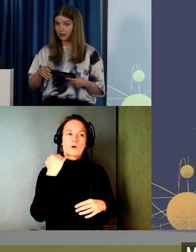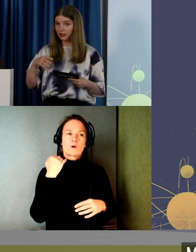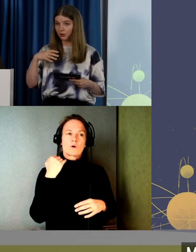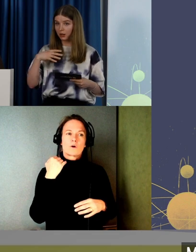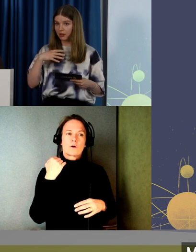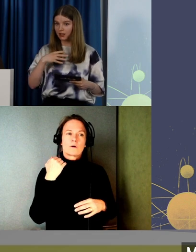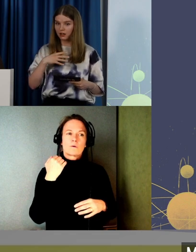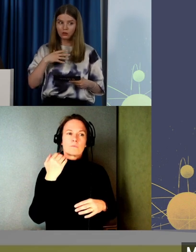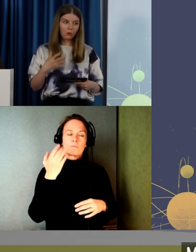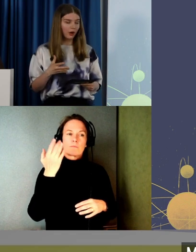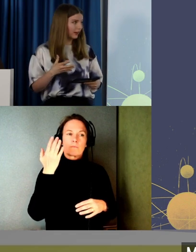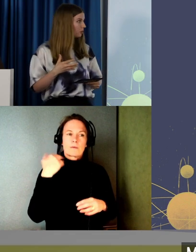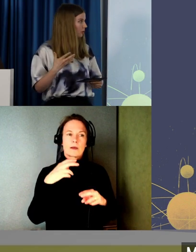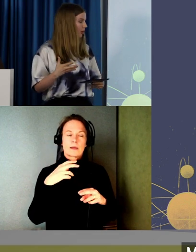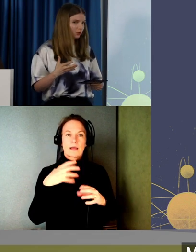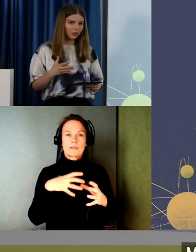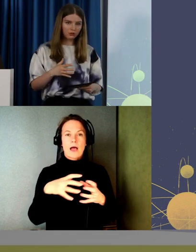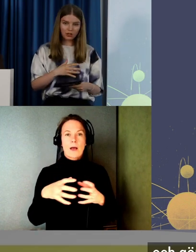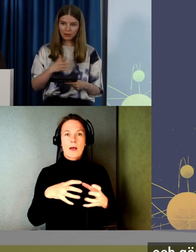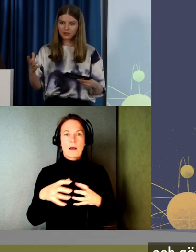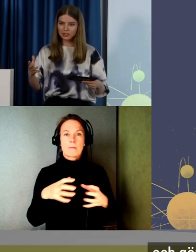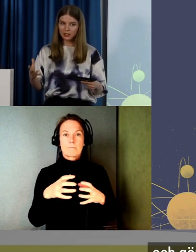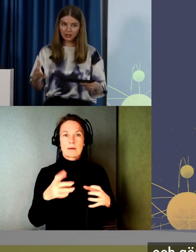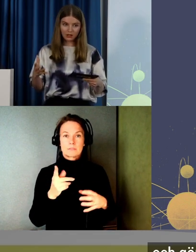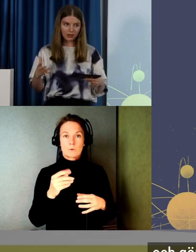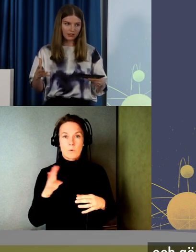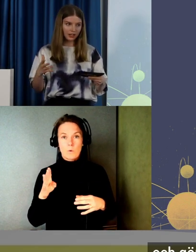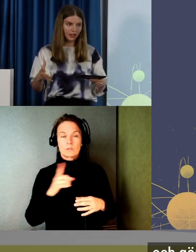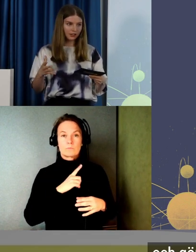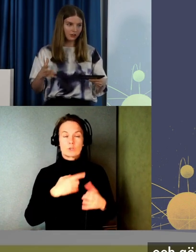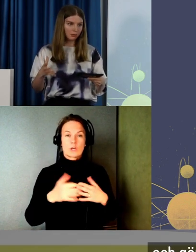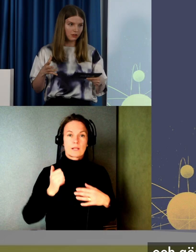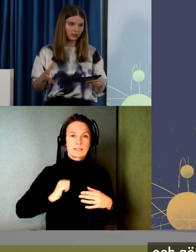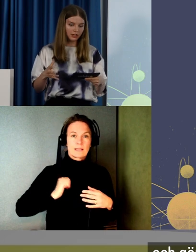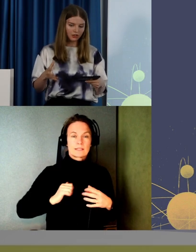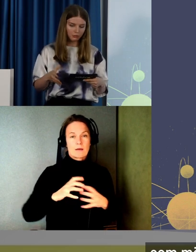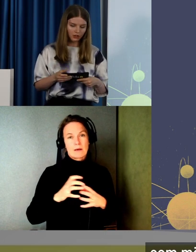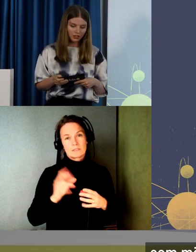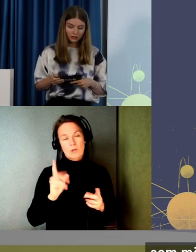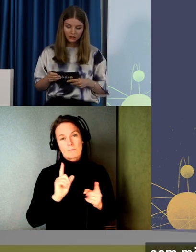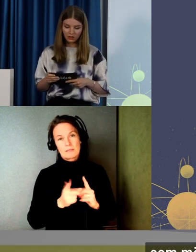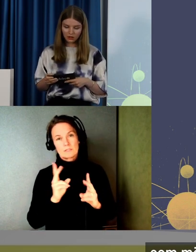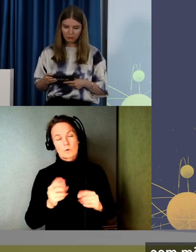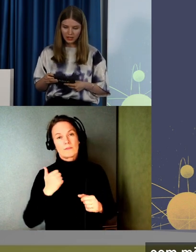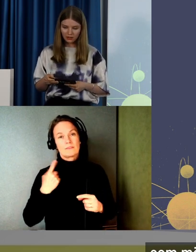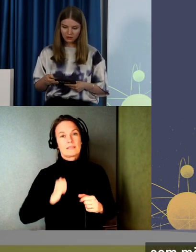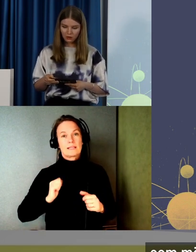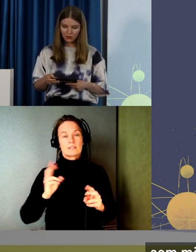Man kan sitta och anpassa koden otroligt mycket och göra massa tillgänglighetsanpassningar i den. Att den ska bli så tillgänglig som möjligt.